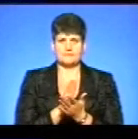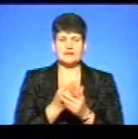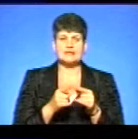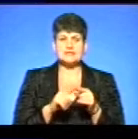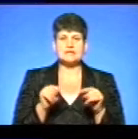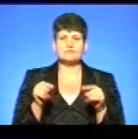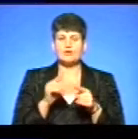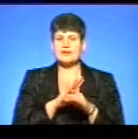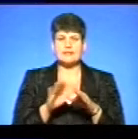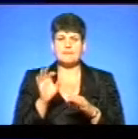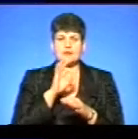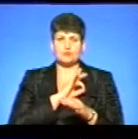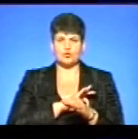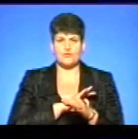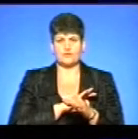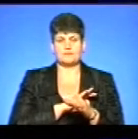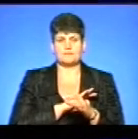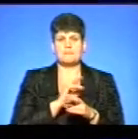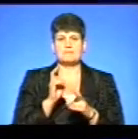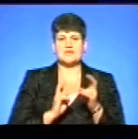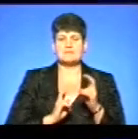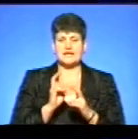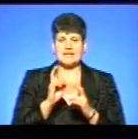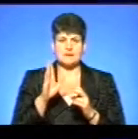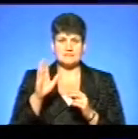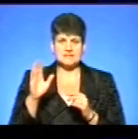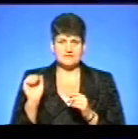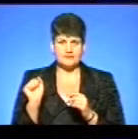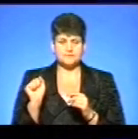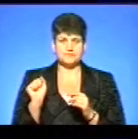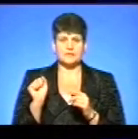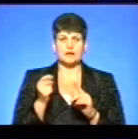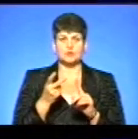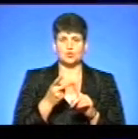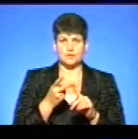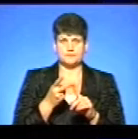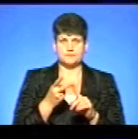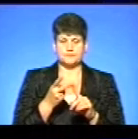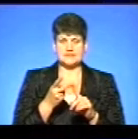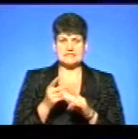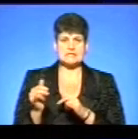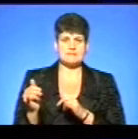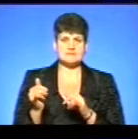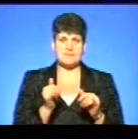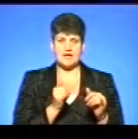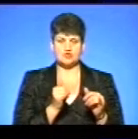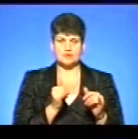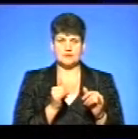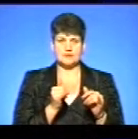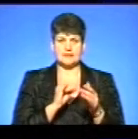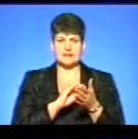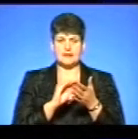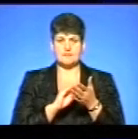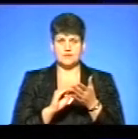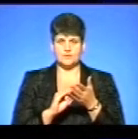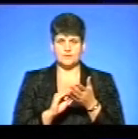створення неприбуткового некомерційного підприємства на рівні Центру первинної медичної допомоги. Друге – забезпечення табелем оснащення